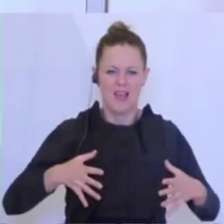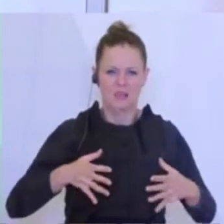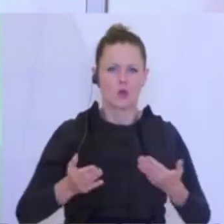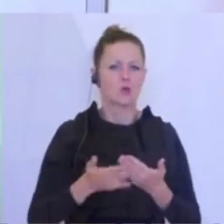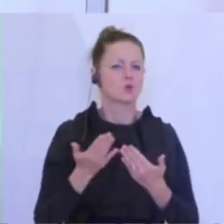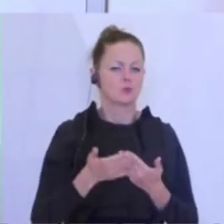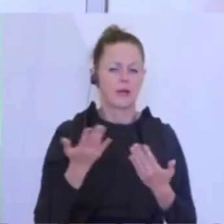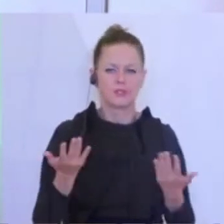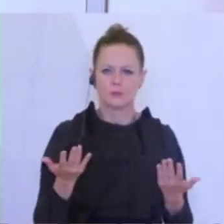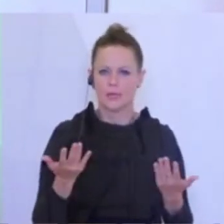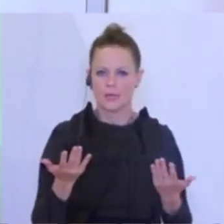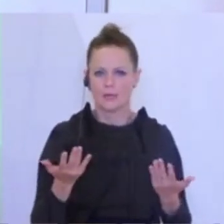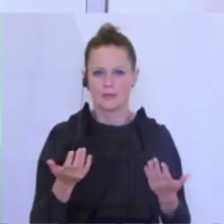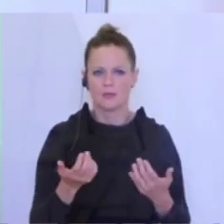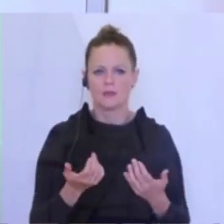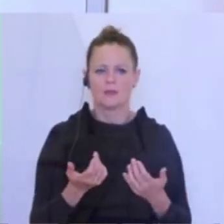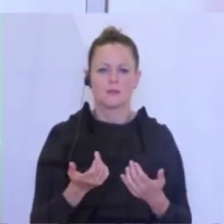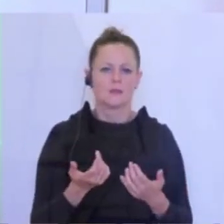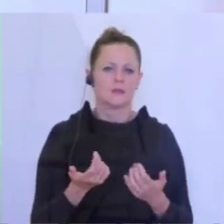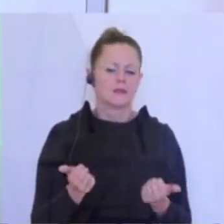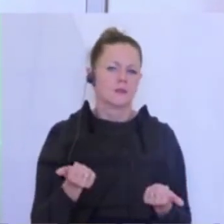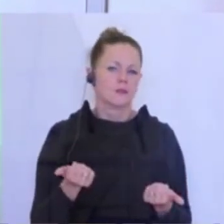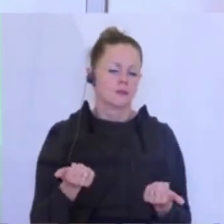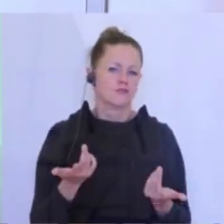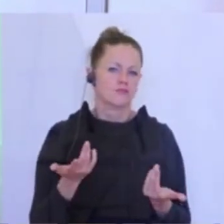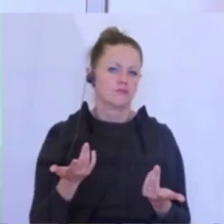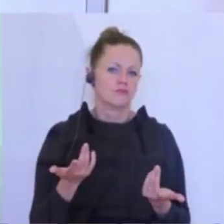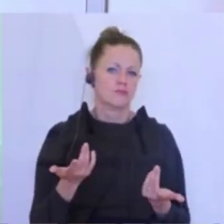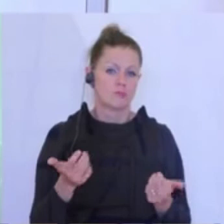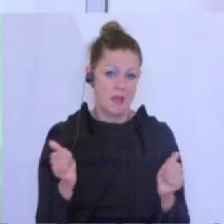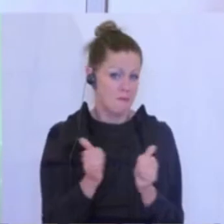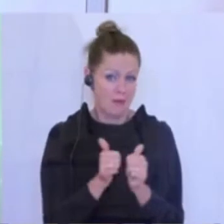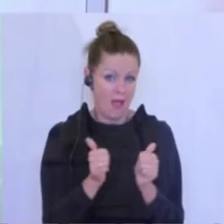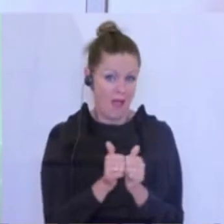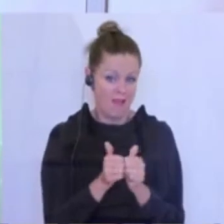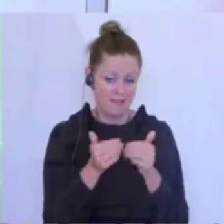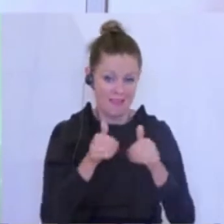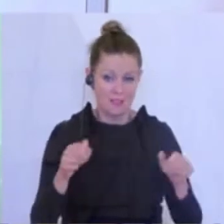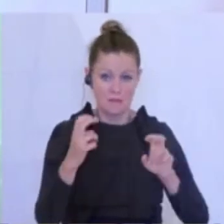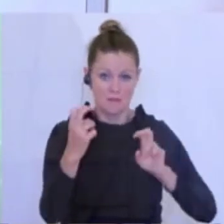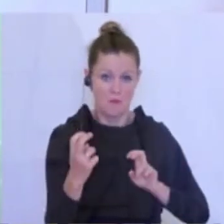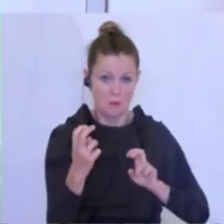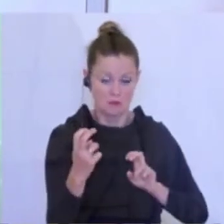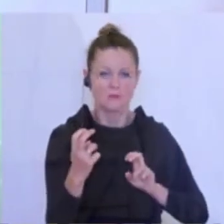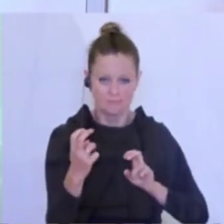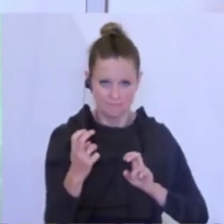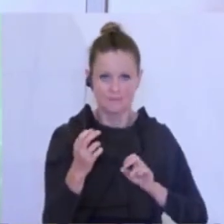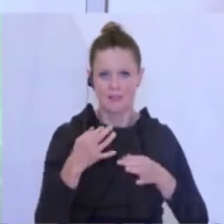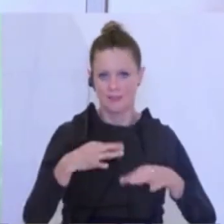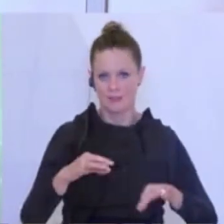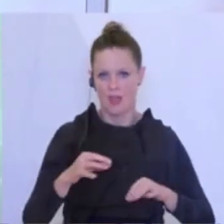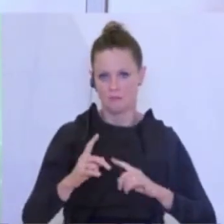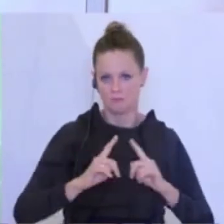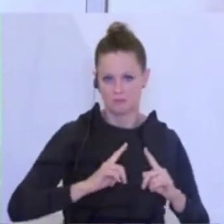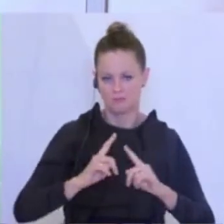da zum Beispiel an Paare, die auf unterschiedlichen Seiten der Grenze wohnen. Und zum Dritten wird man von